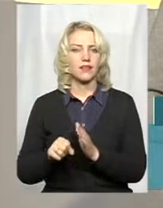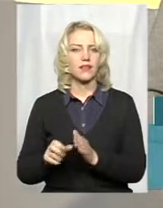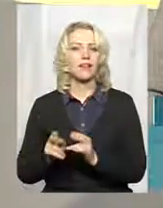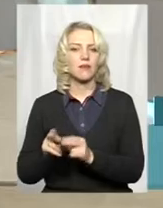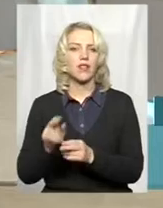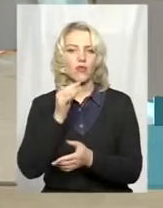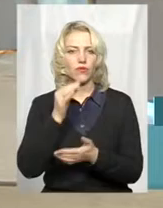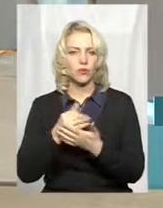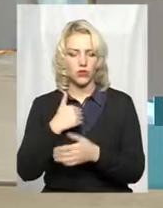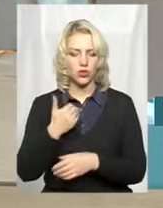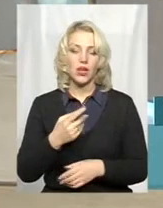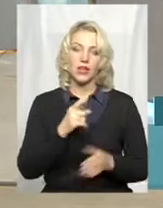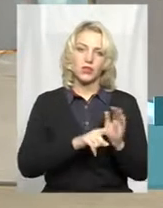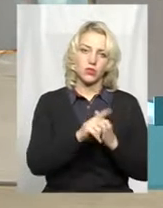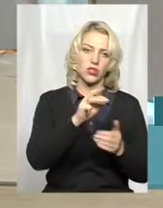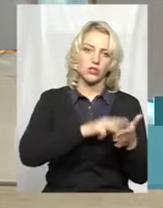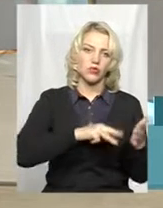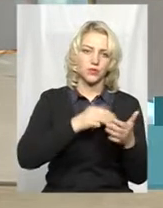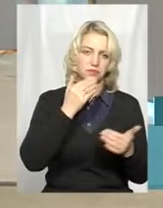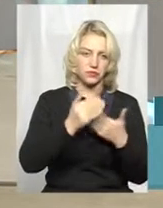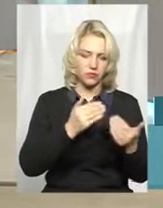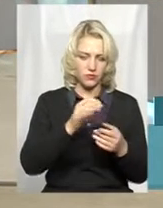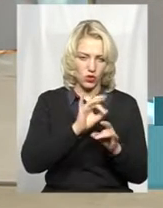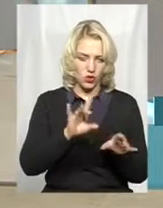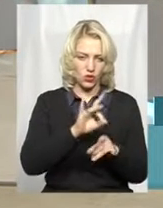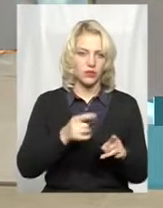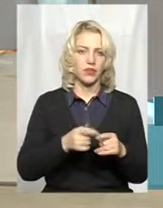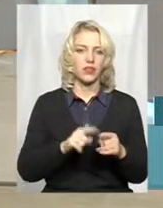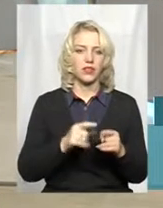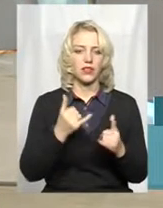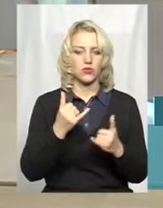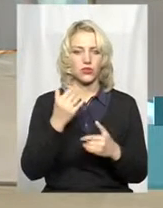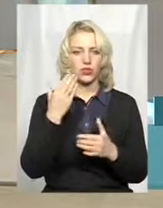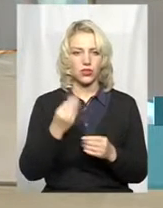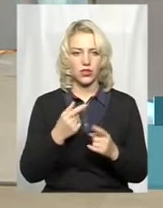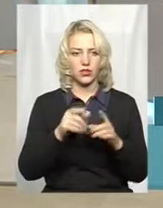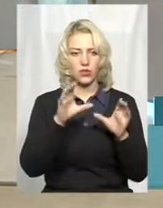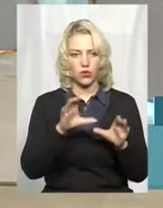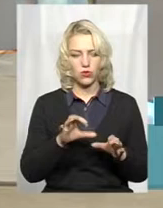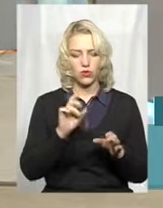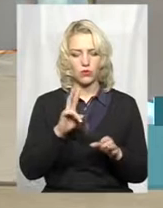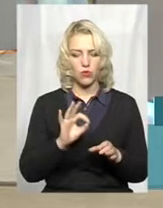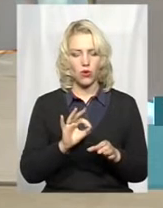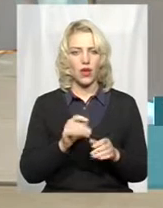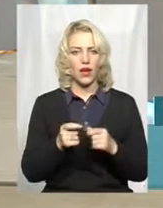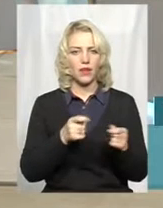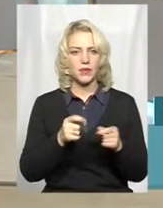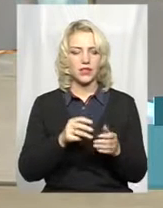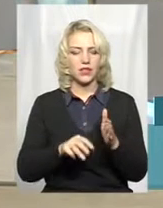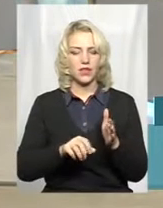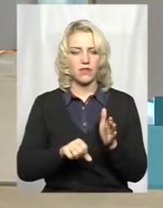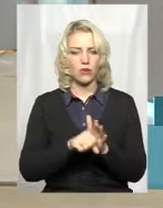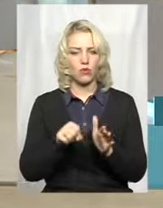спочатку до адміністративної трошки скажу. Вона регулюється на сьогоднішній день, визначена кодексом про адміністративні правопорушення і